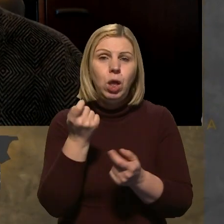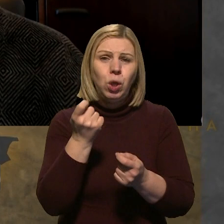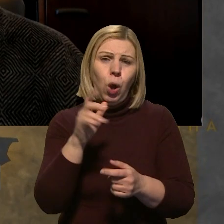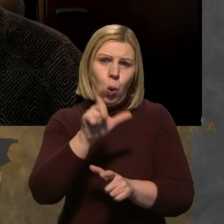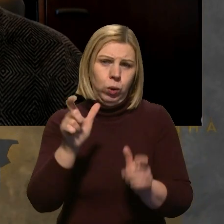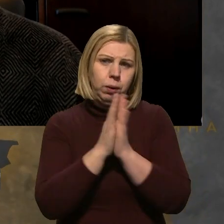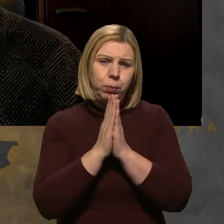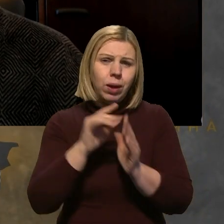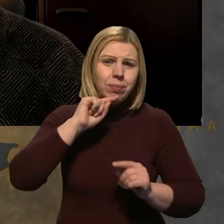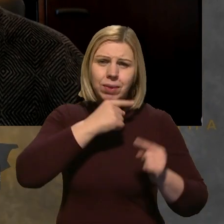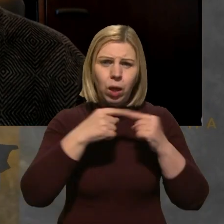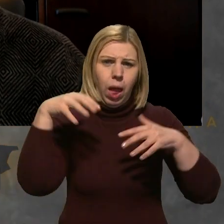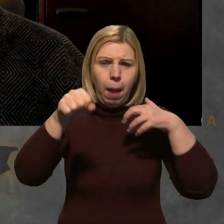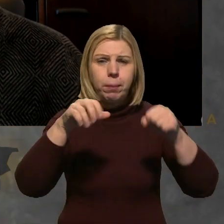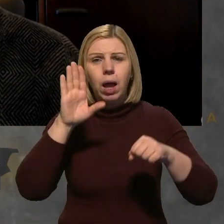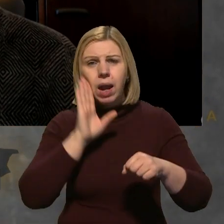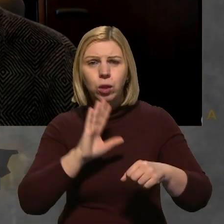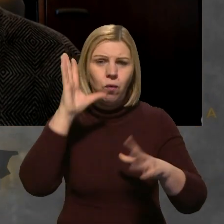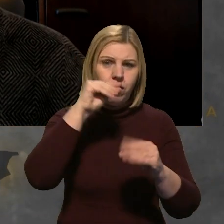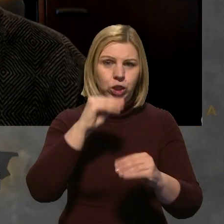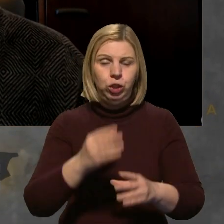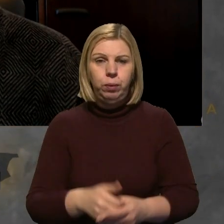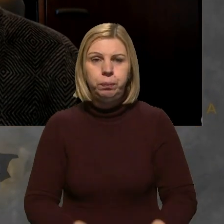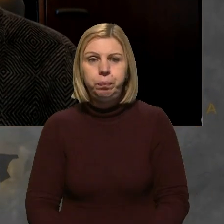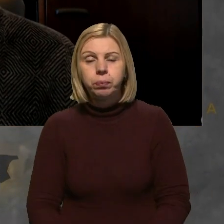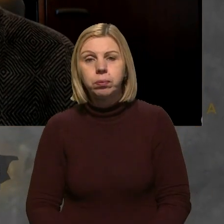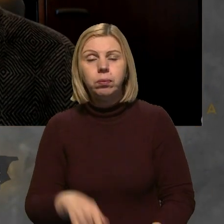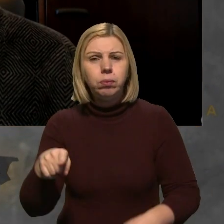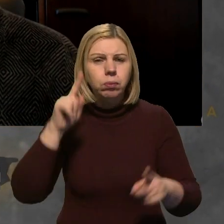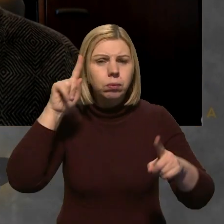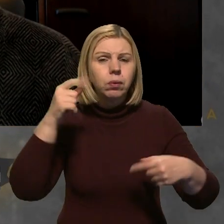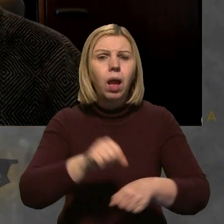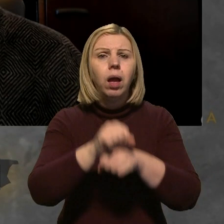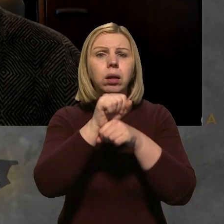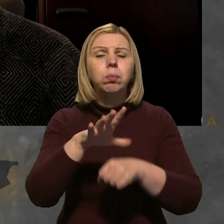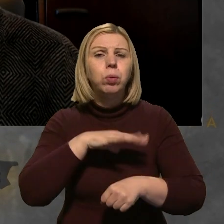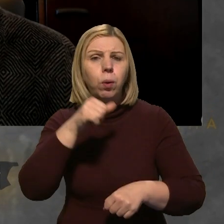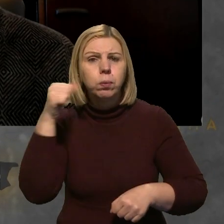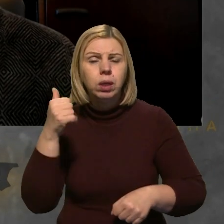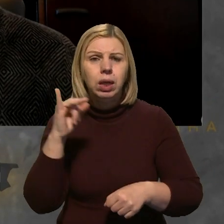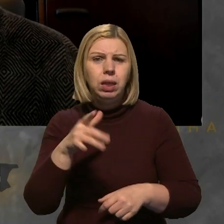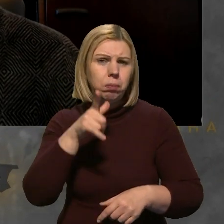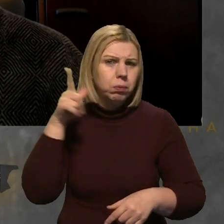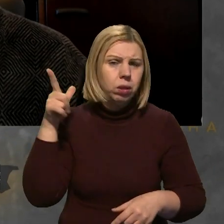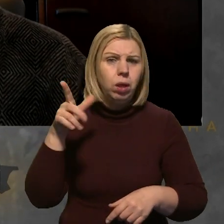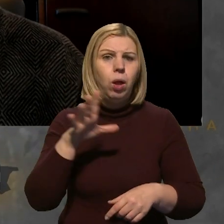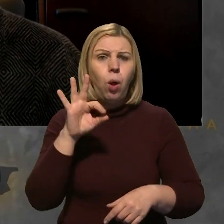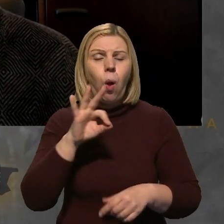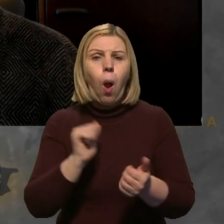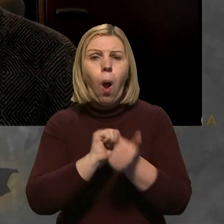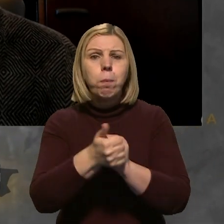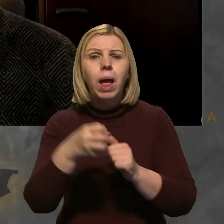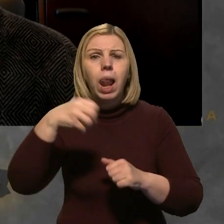обмеживши споживання в ранкові і вечірні години. Пане Володимире, ота масова акція минулого року і поза минулого року по обміну